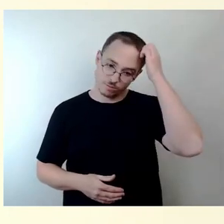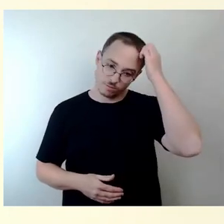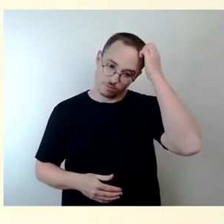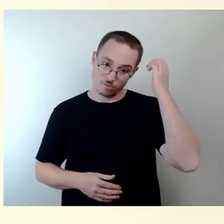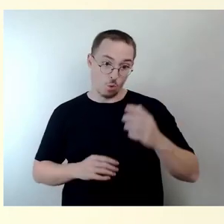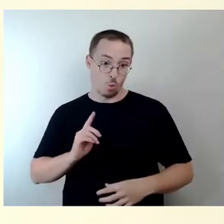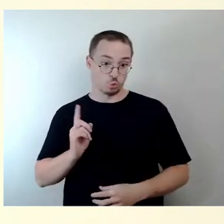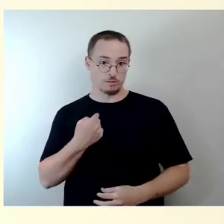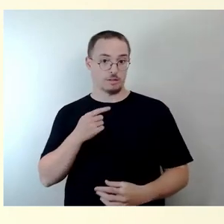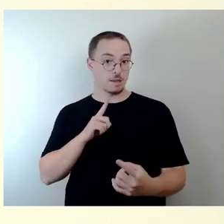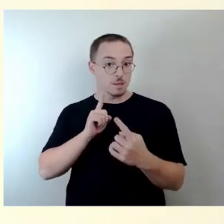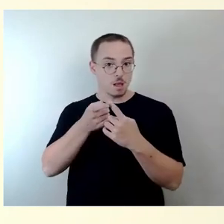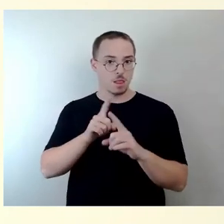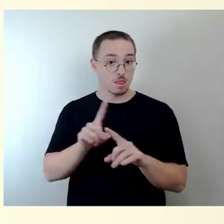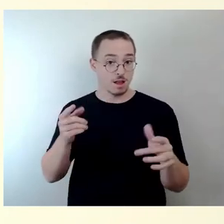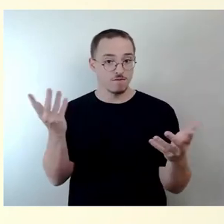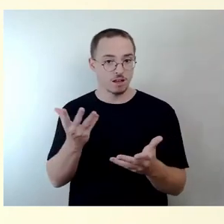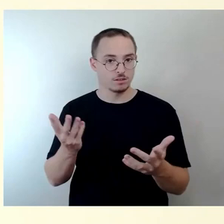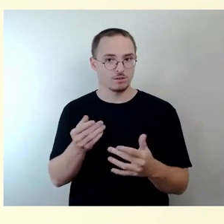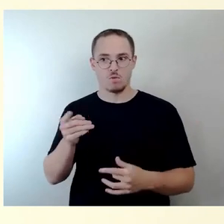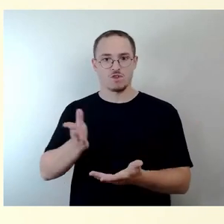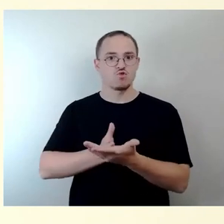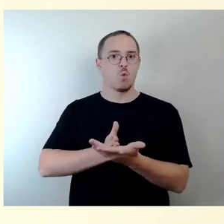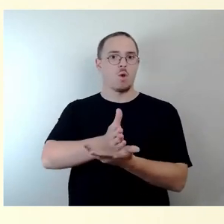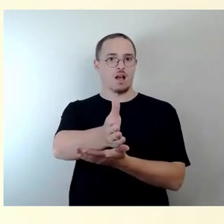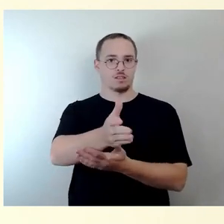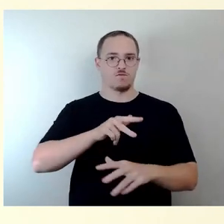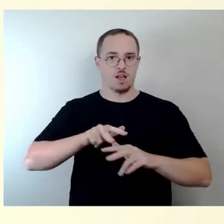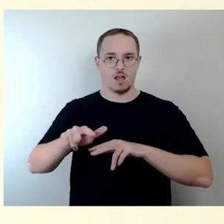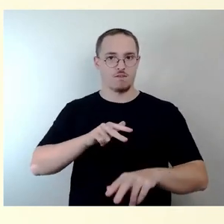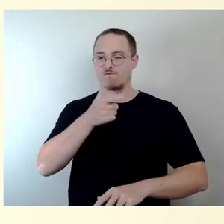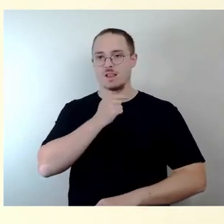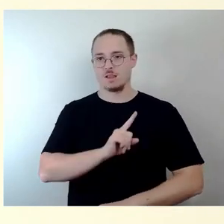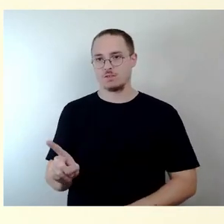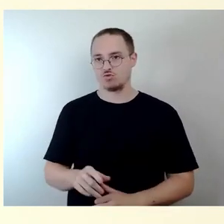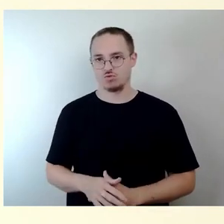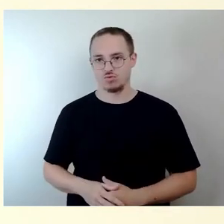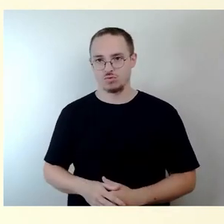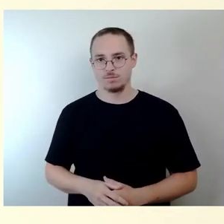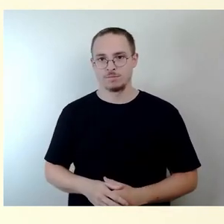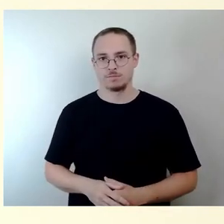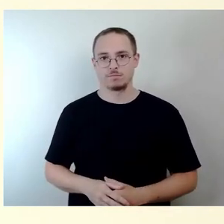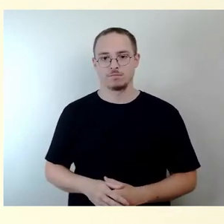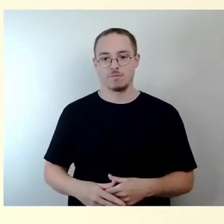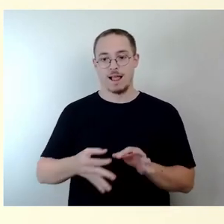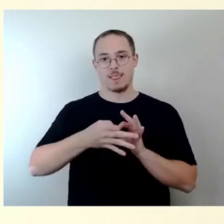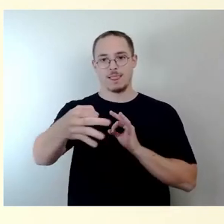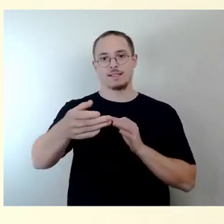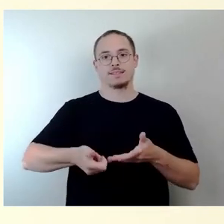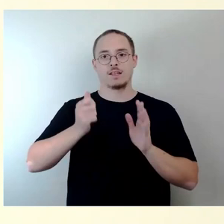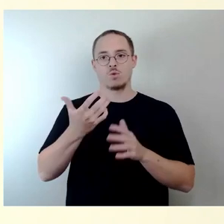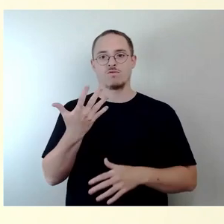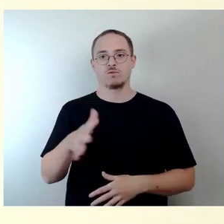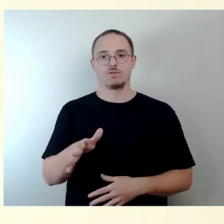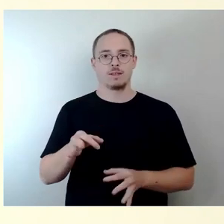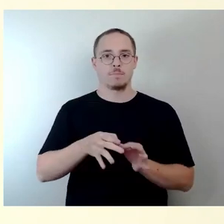und soll verbieten werden, dass es einen Durchgangsverkehr gibt. Auf einer Länge von 650 Metern, ungefähr 30 Prozent der gesamten Strecke,